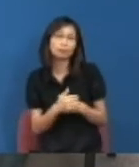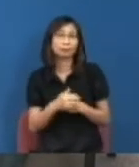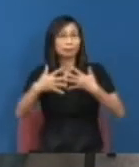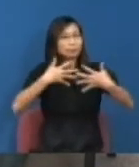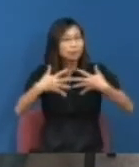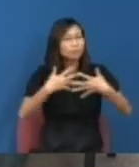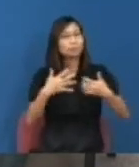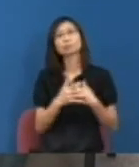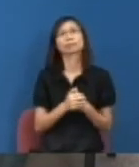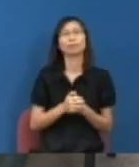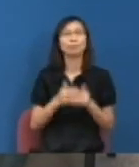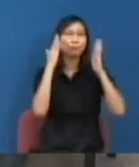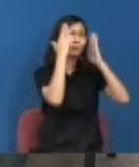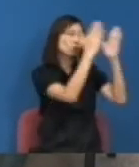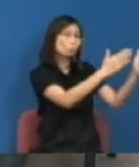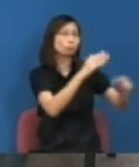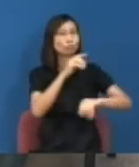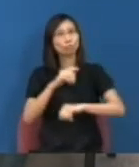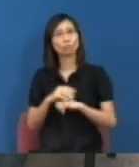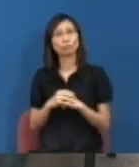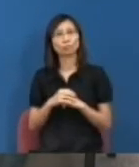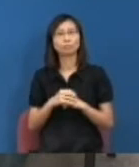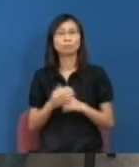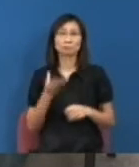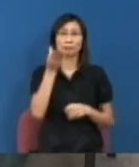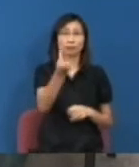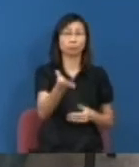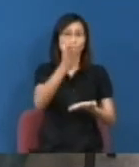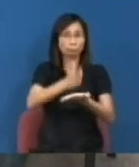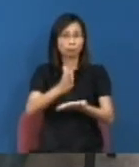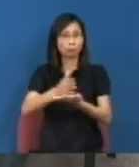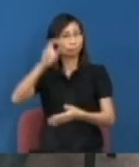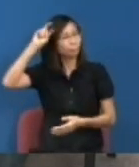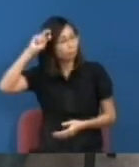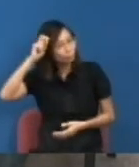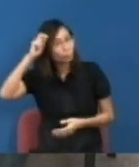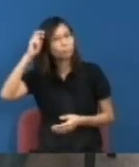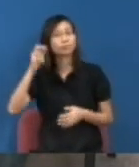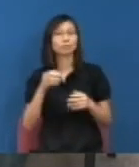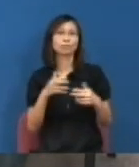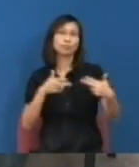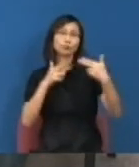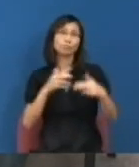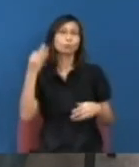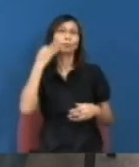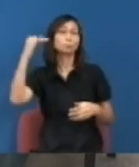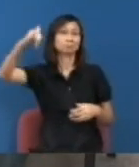都希望令到不僅是一個給你不同思考的節目甚至希望嘉賓上來都是